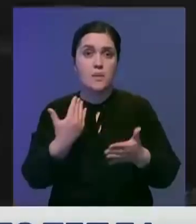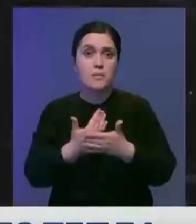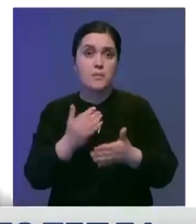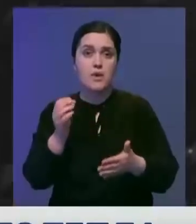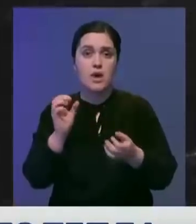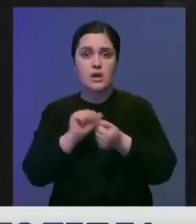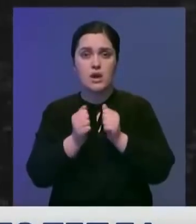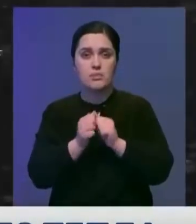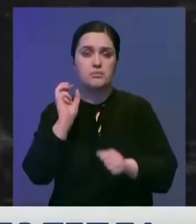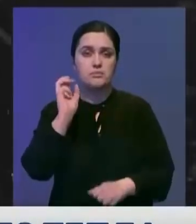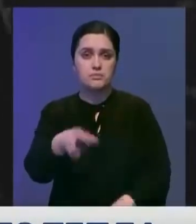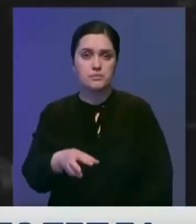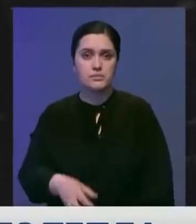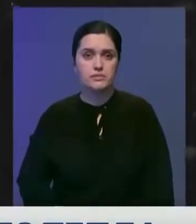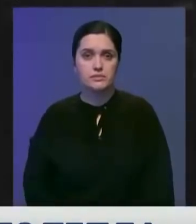камень,